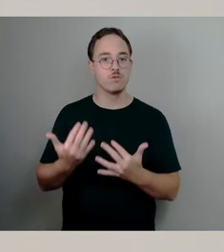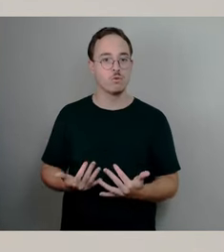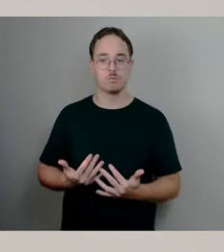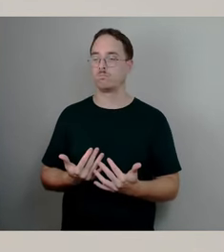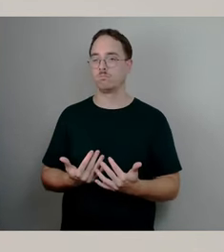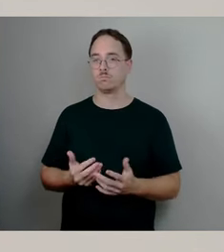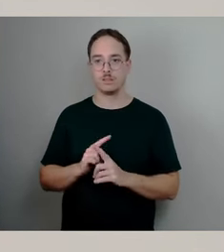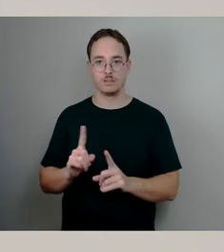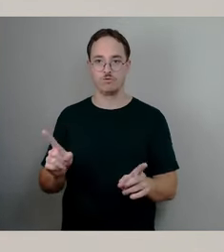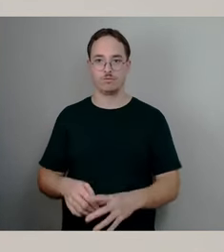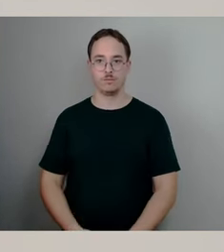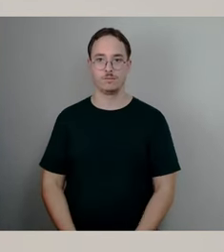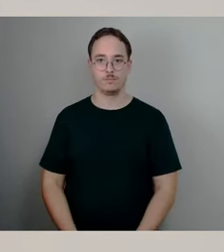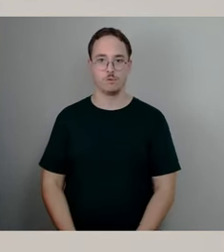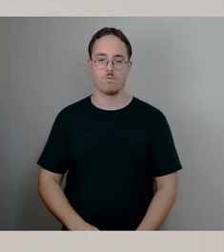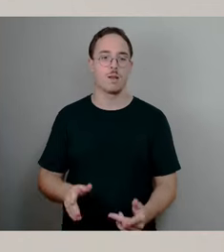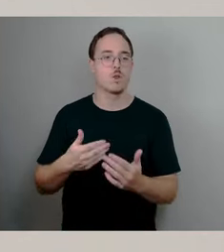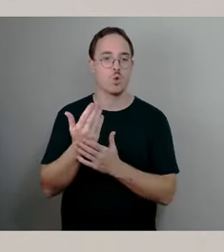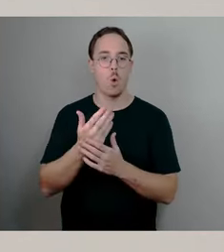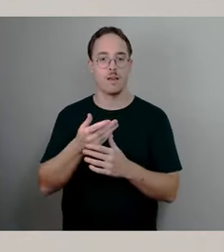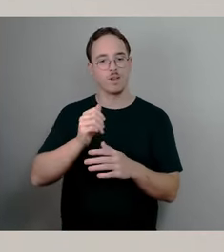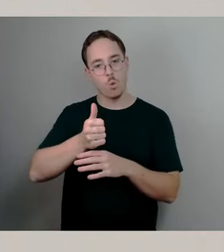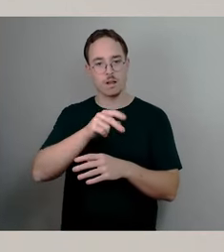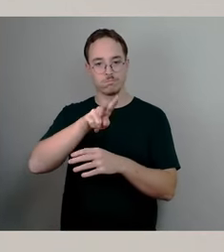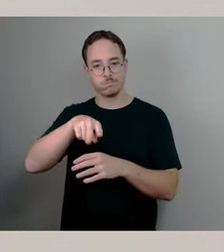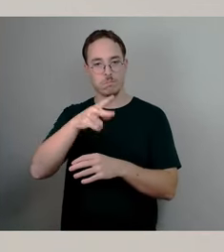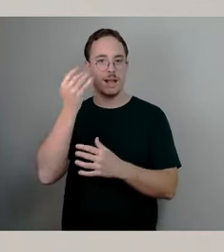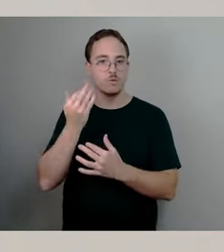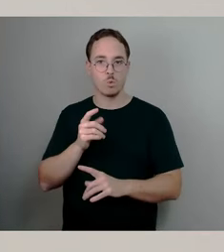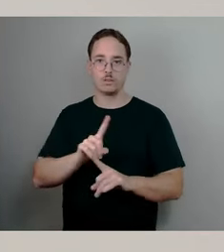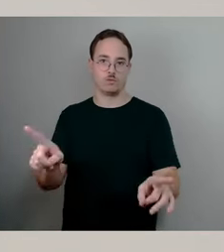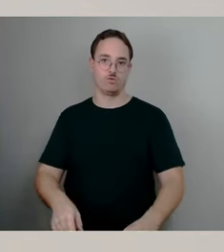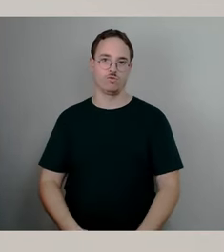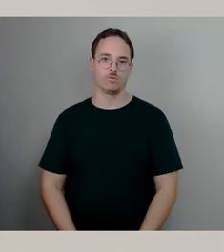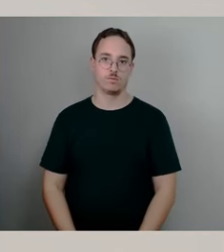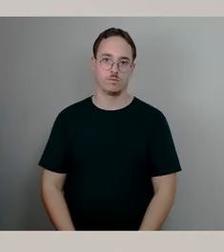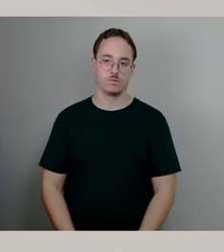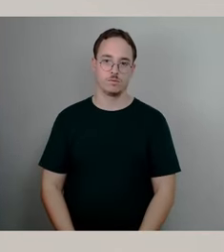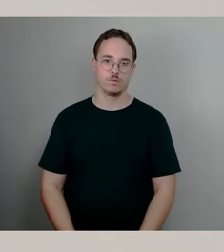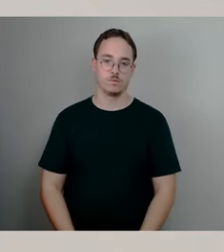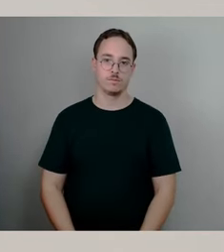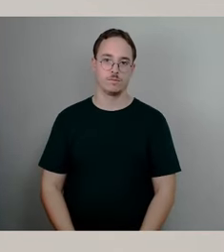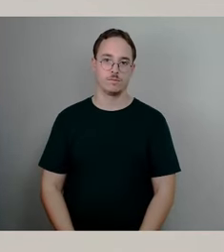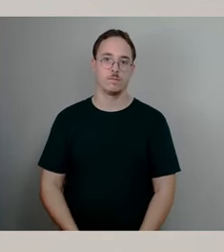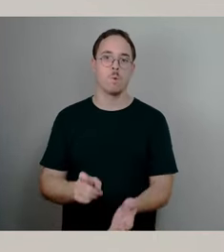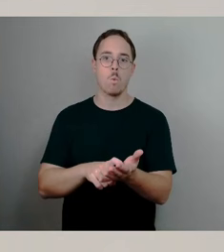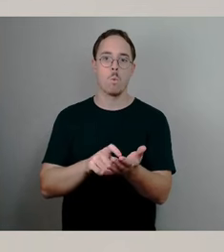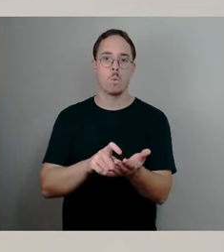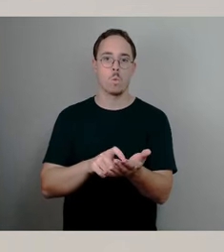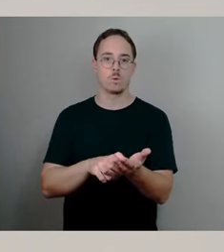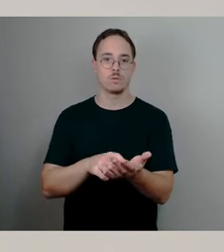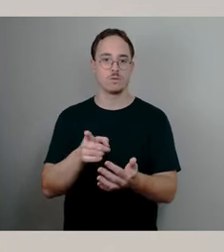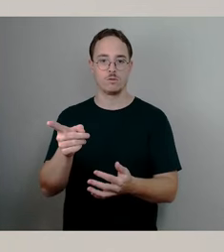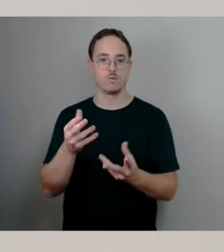ein weiteres Gutachten oder weitere Berechnungen vorzunehmen, weil dafür kein Anlass